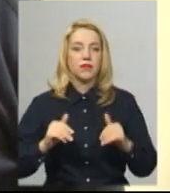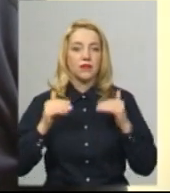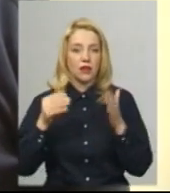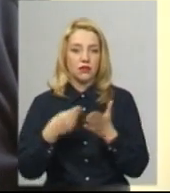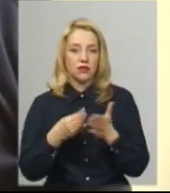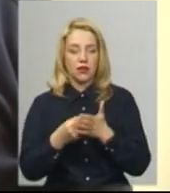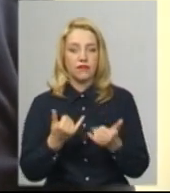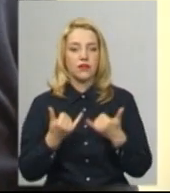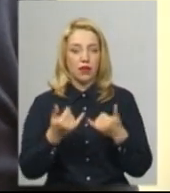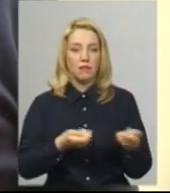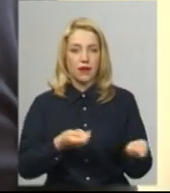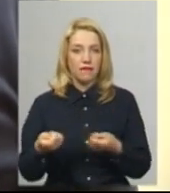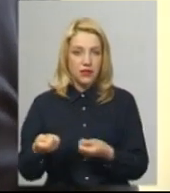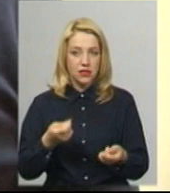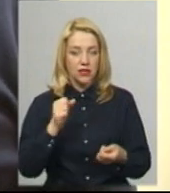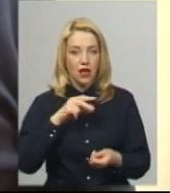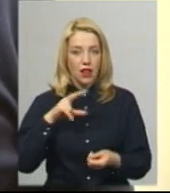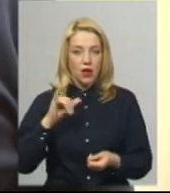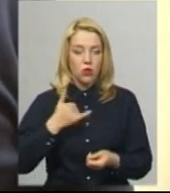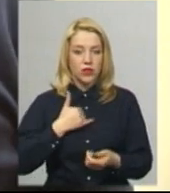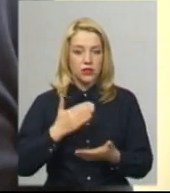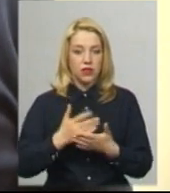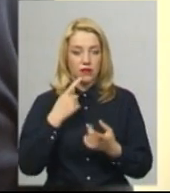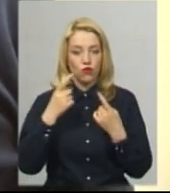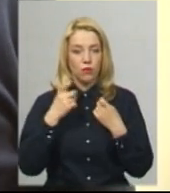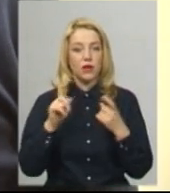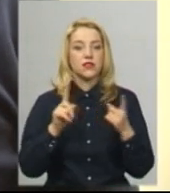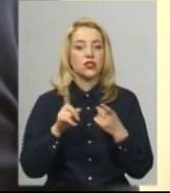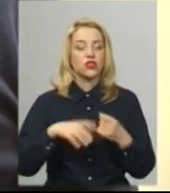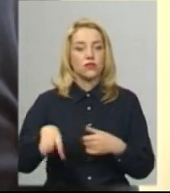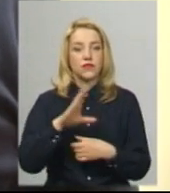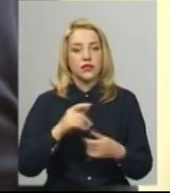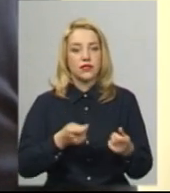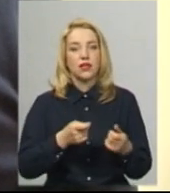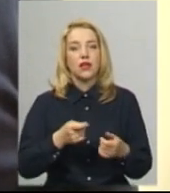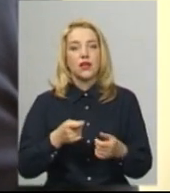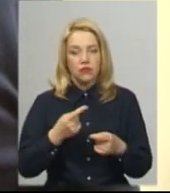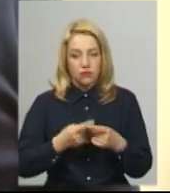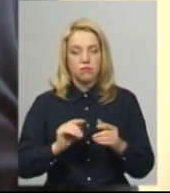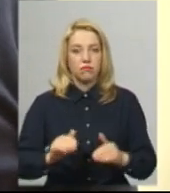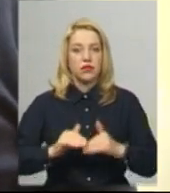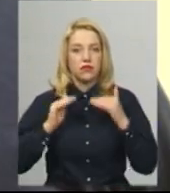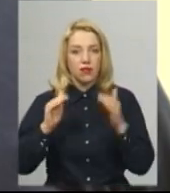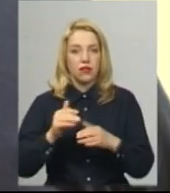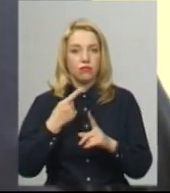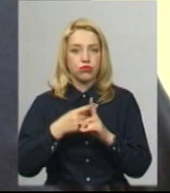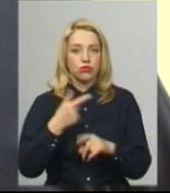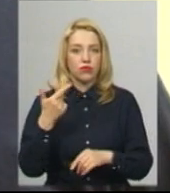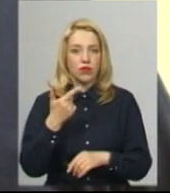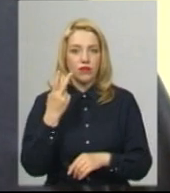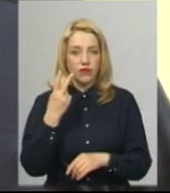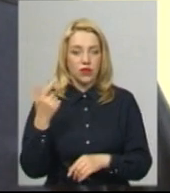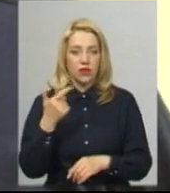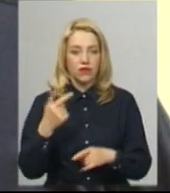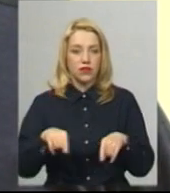перевезення. Але у нас є інформація, що всі перевізники підняли такий тариф на 2 гривні. Такі дії